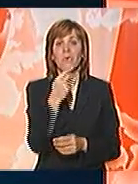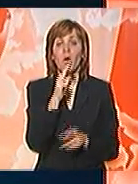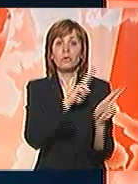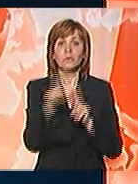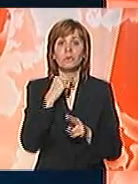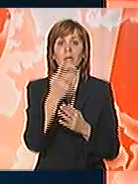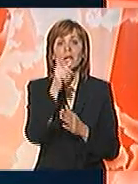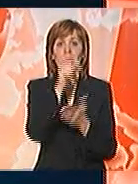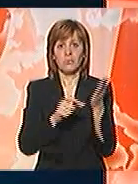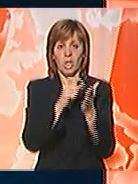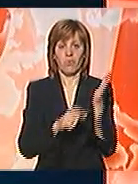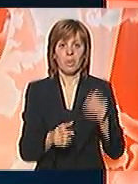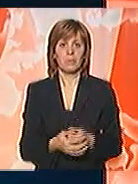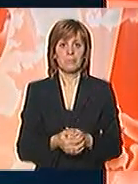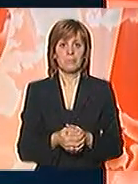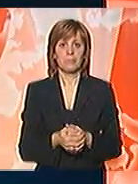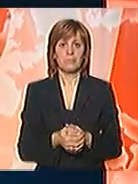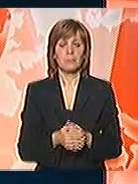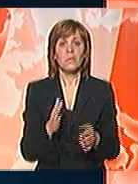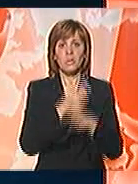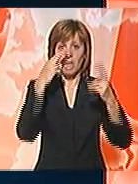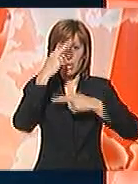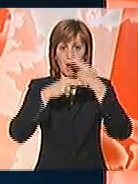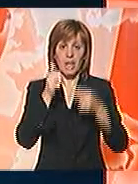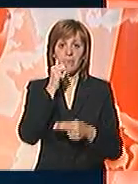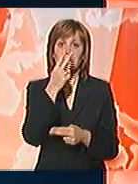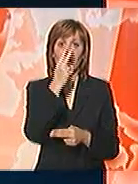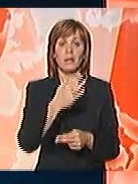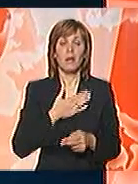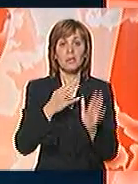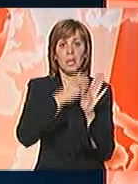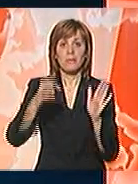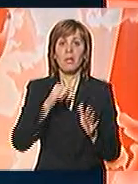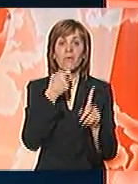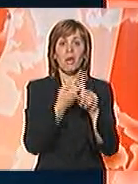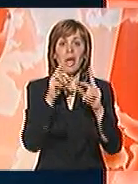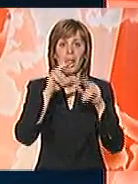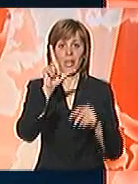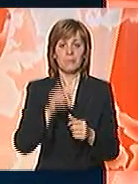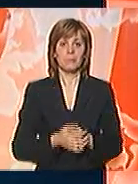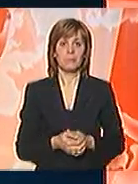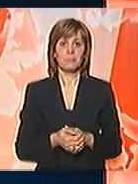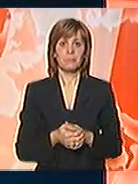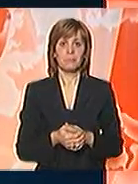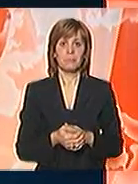članovi tog klana. Širih pregled vesti gledajte u nastavku na našem infokanalu.